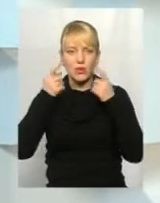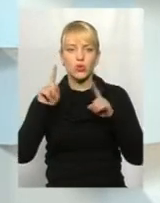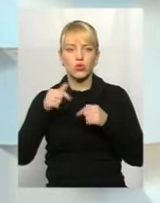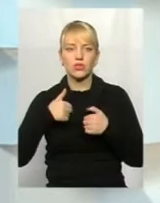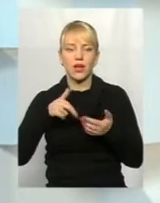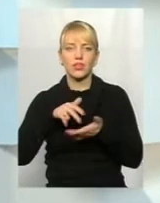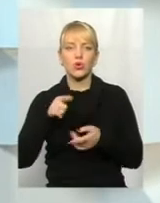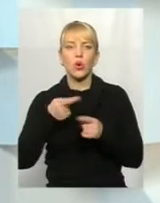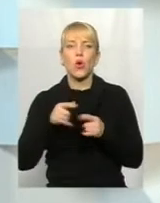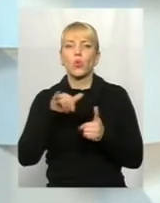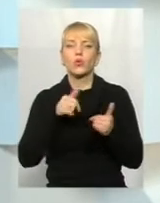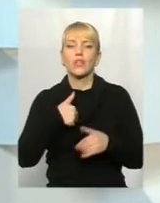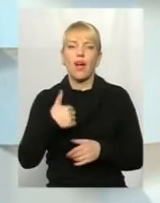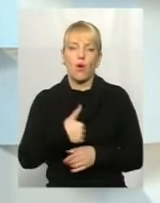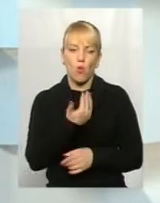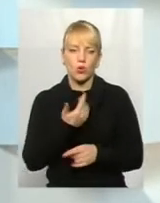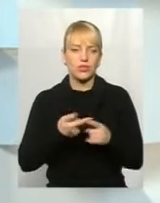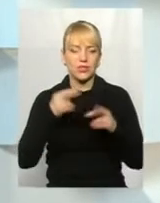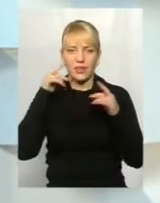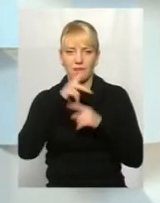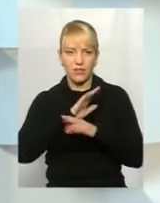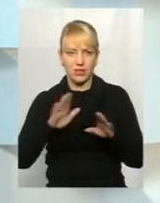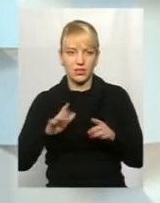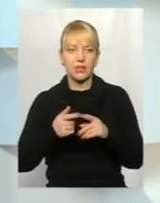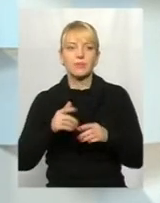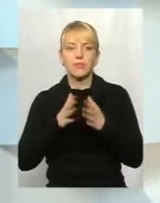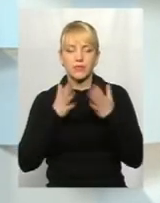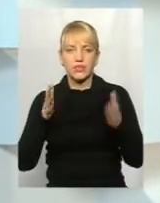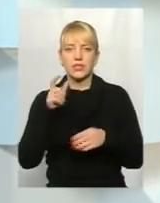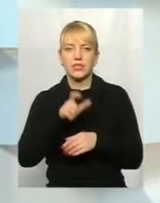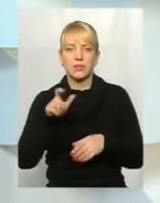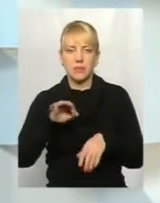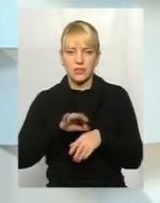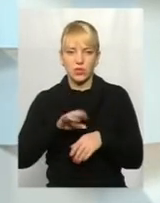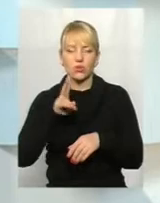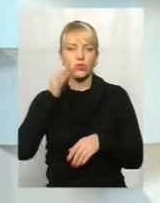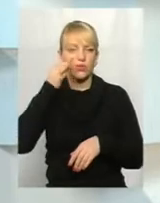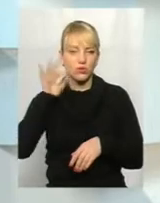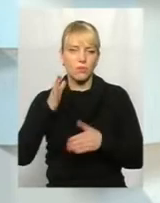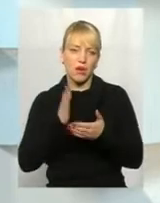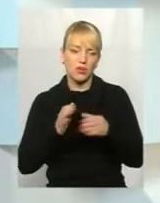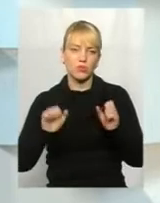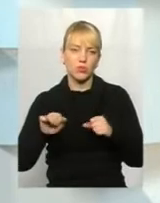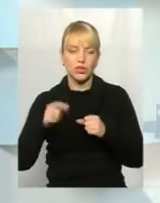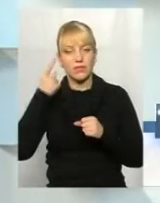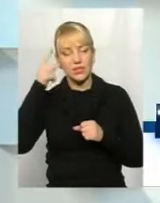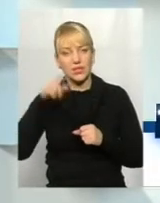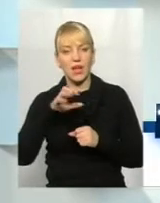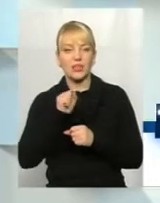йду туди, куди я хочу, не завжди вірна. Дійсно, більшість пацієнтів вже з досвіду мають можливість і знають.